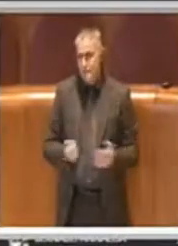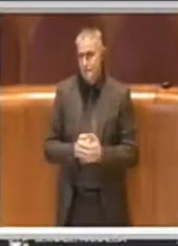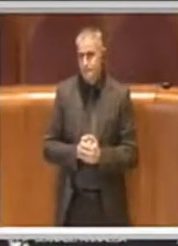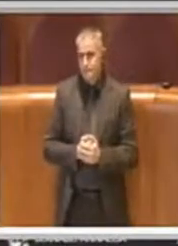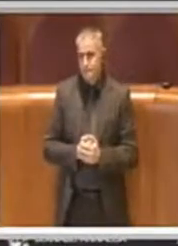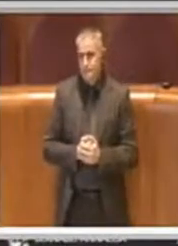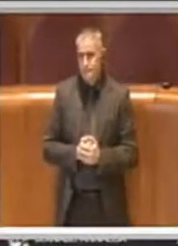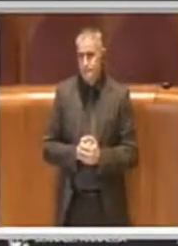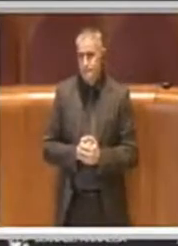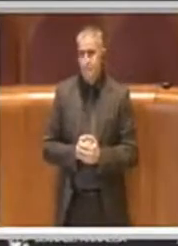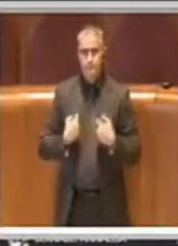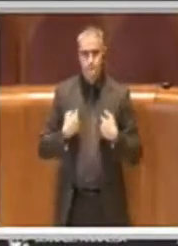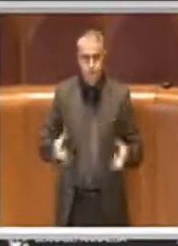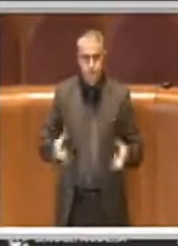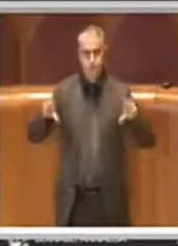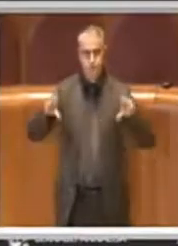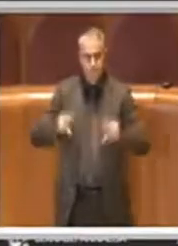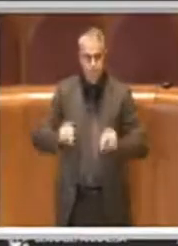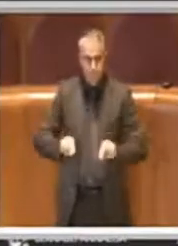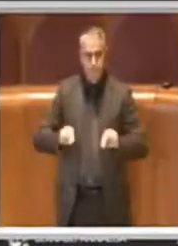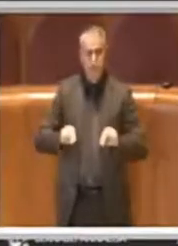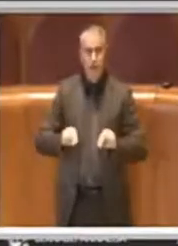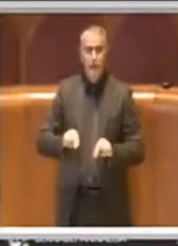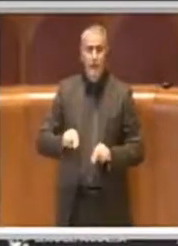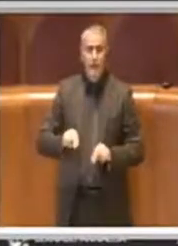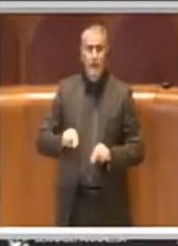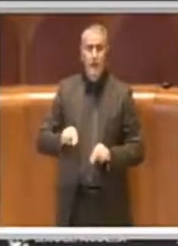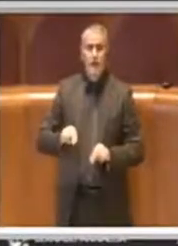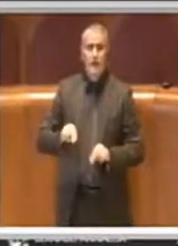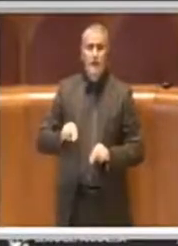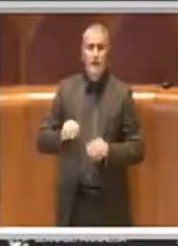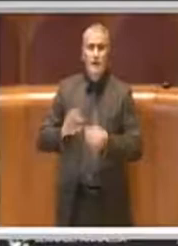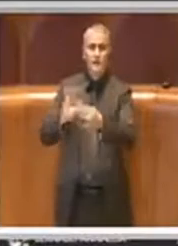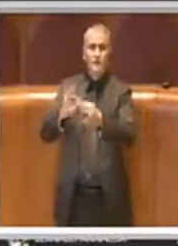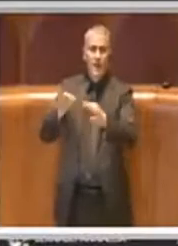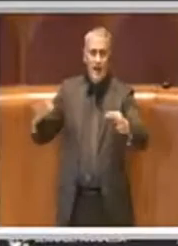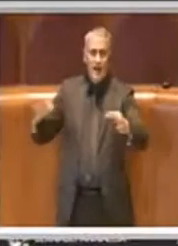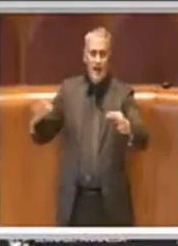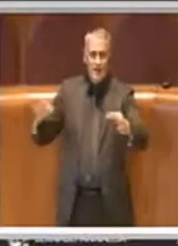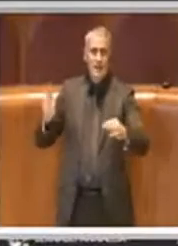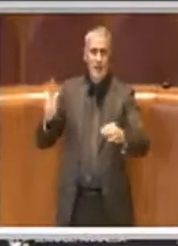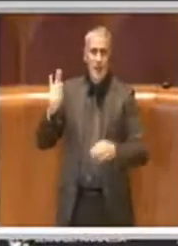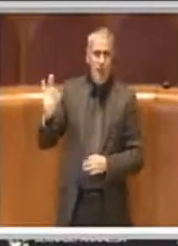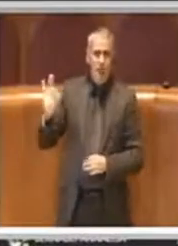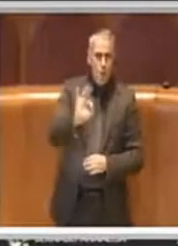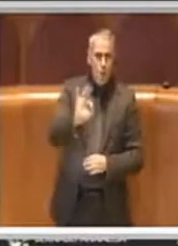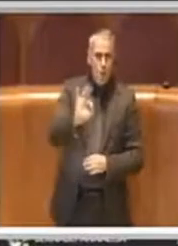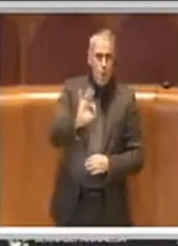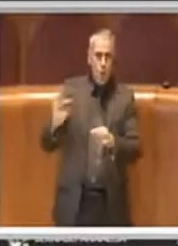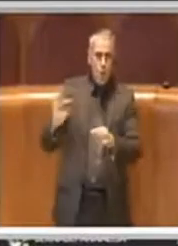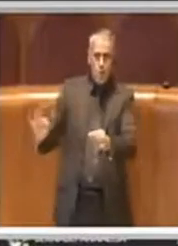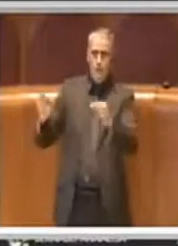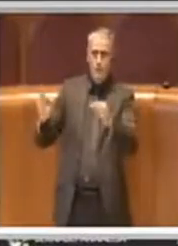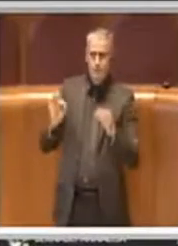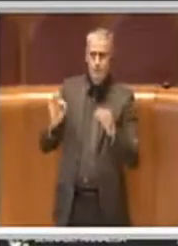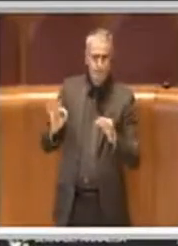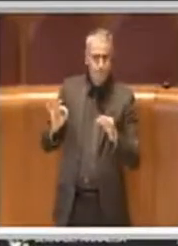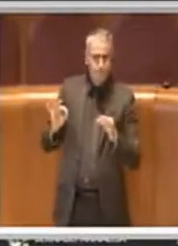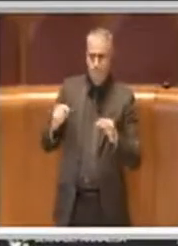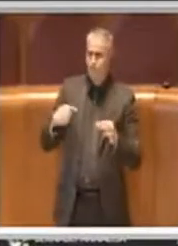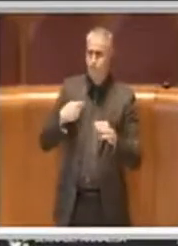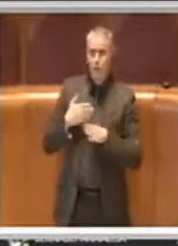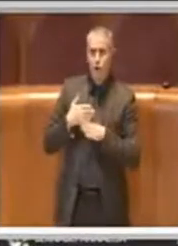Ripeto, alcune affermazioni fatte non le